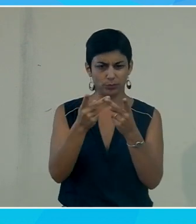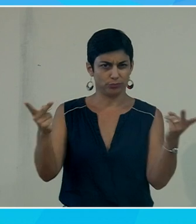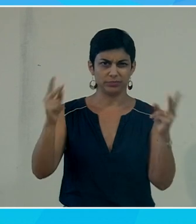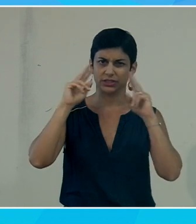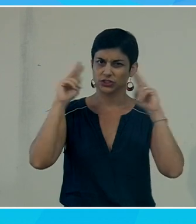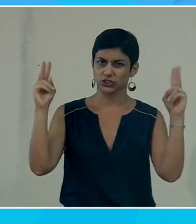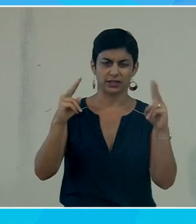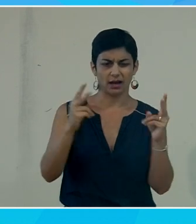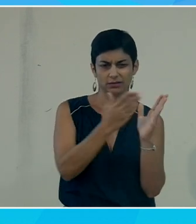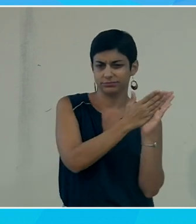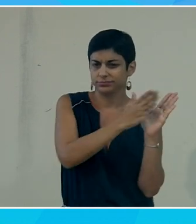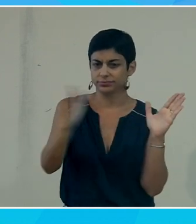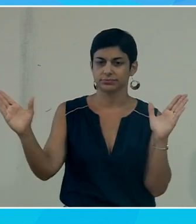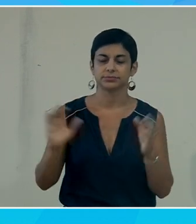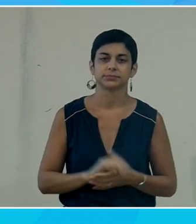le monde